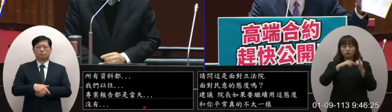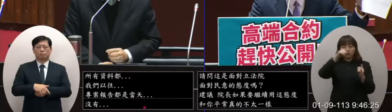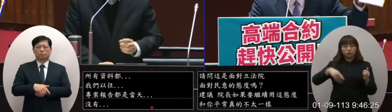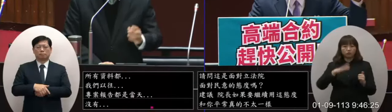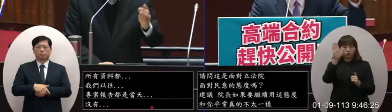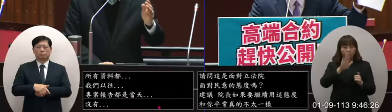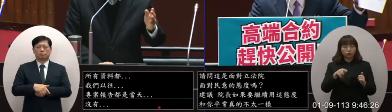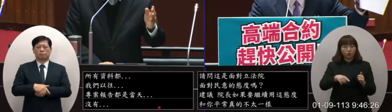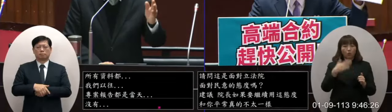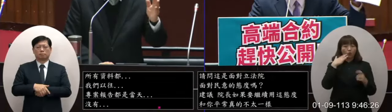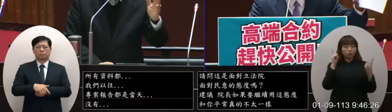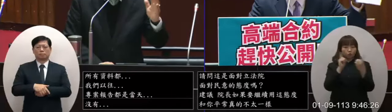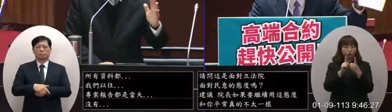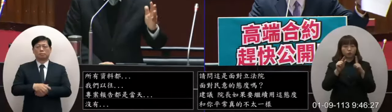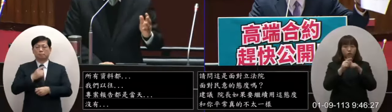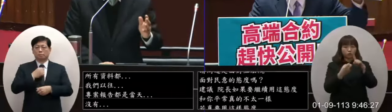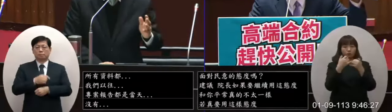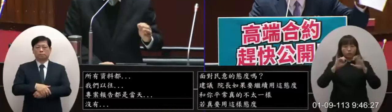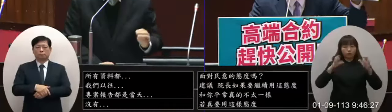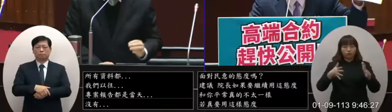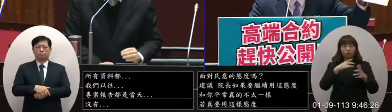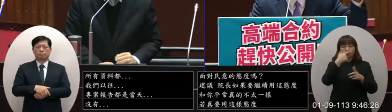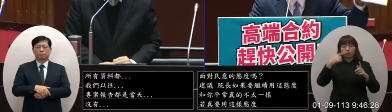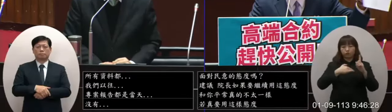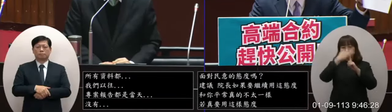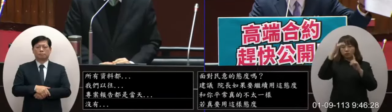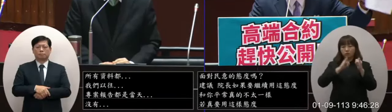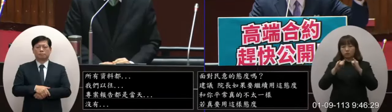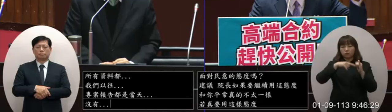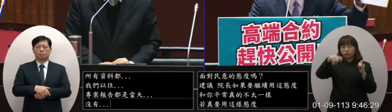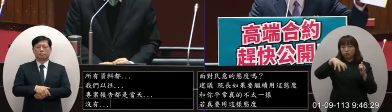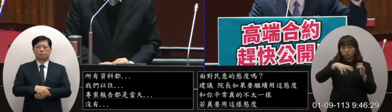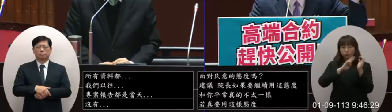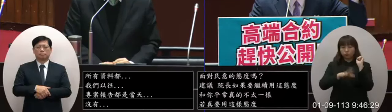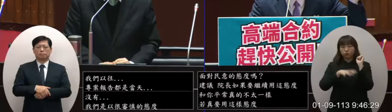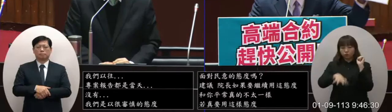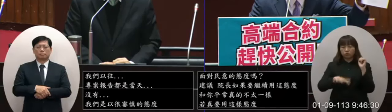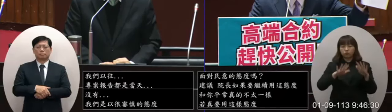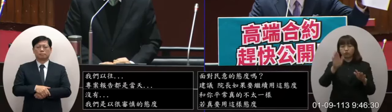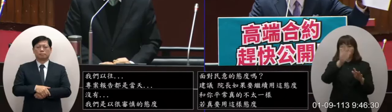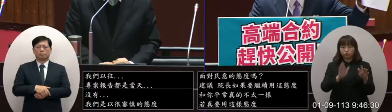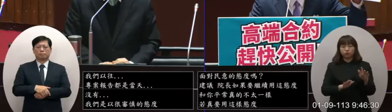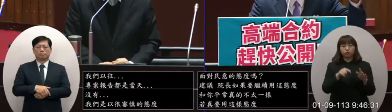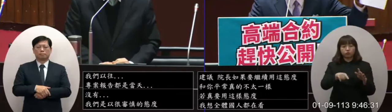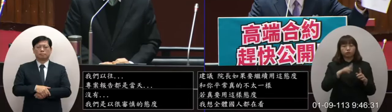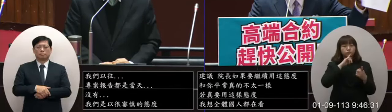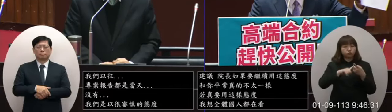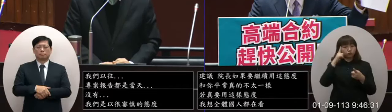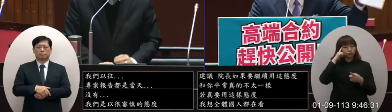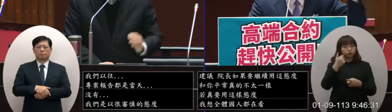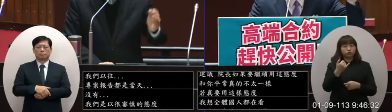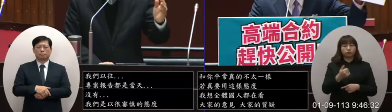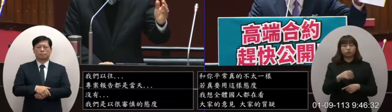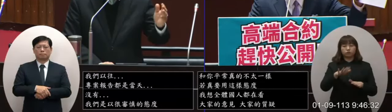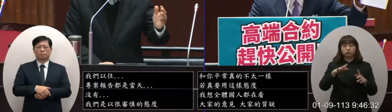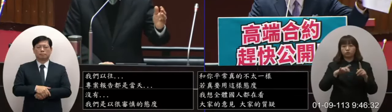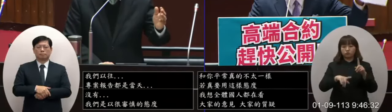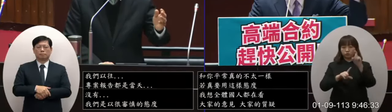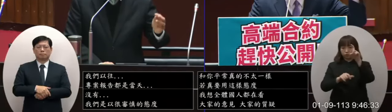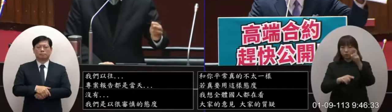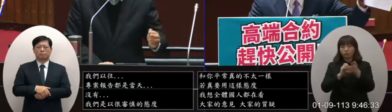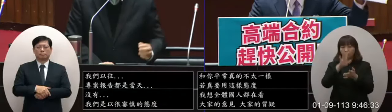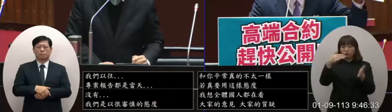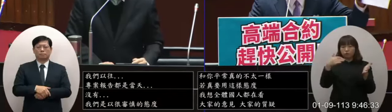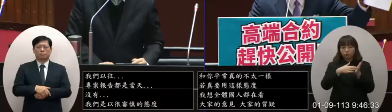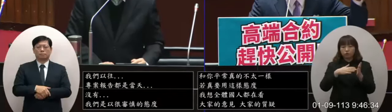的態度你面對中華民國最高民意殿堂你今天這樣子的態度是對的嗎十一頁的報